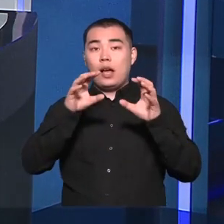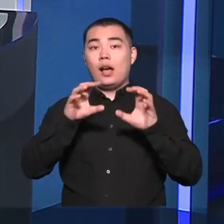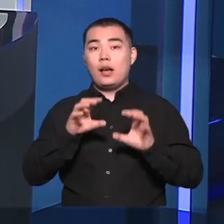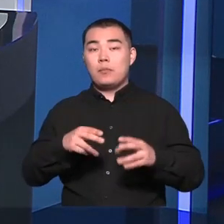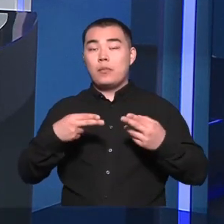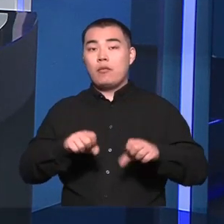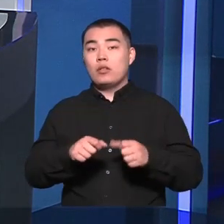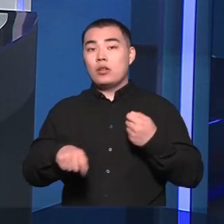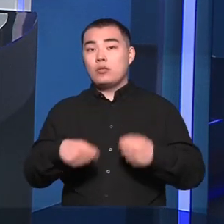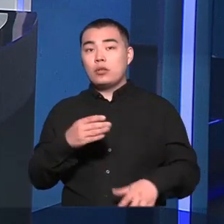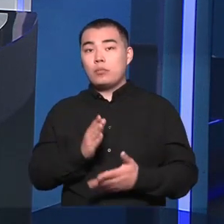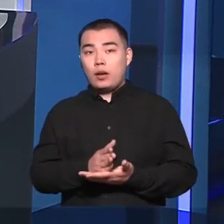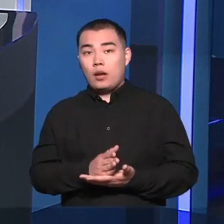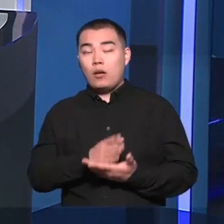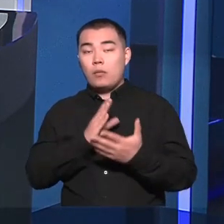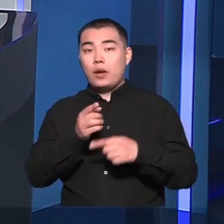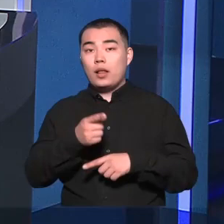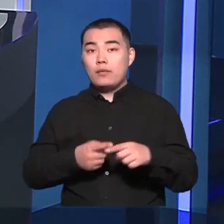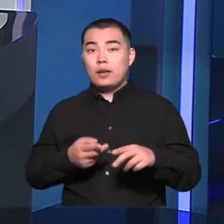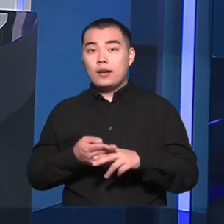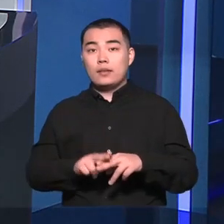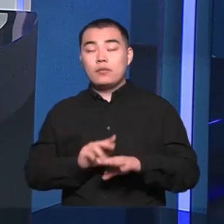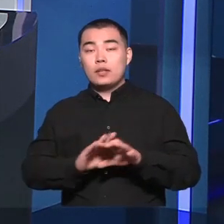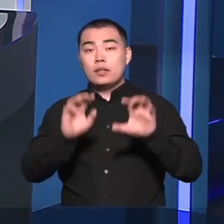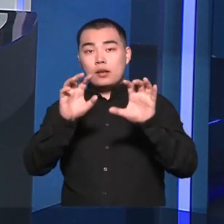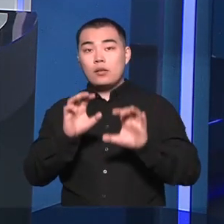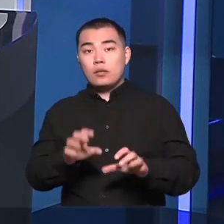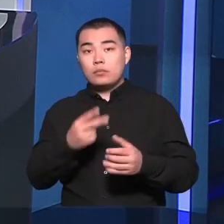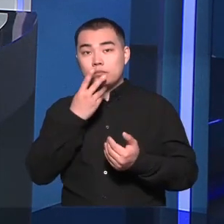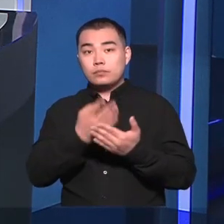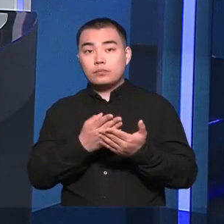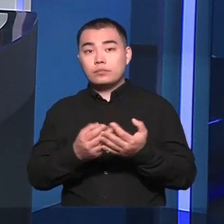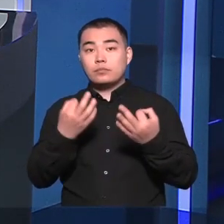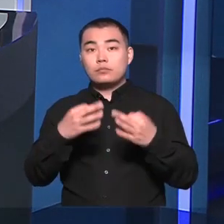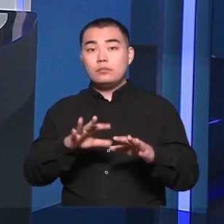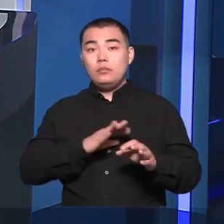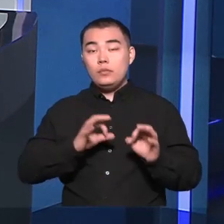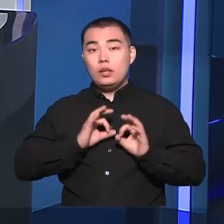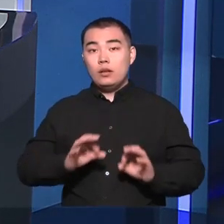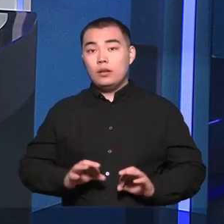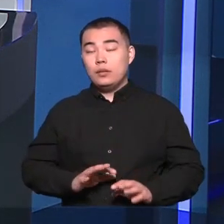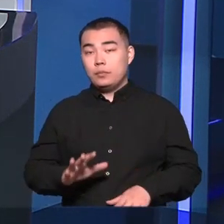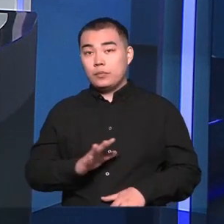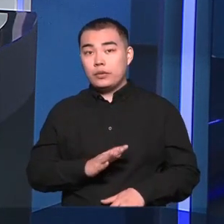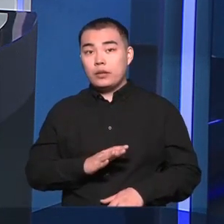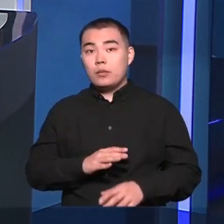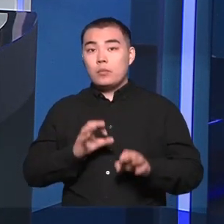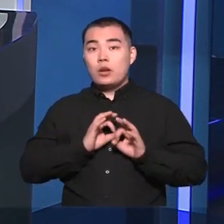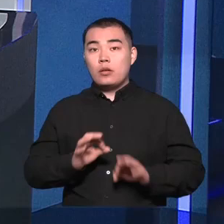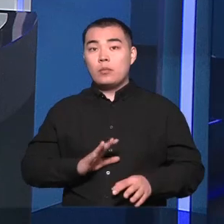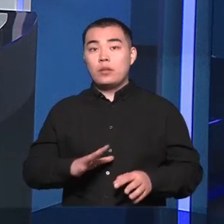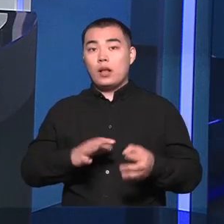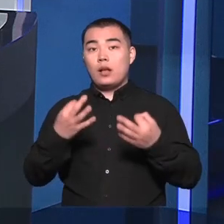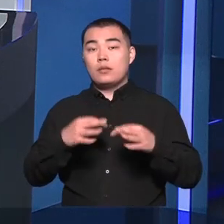правонарушений. Почти половину из них от незаконного преследования освободили прокуроры. Также прокурорами были